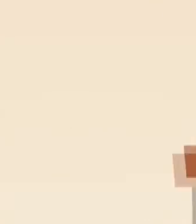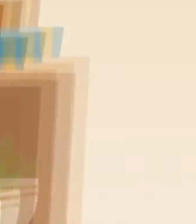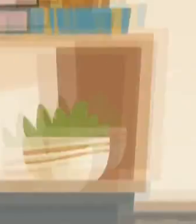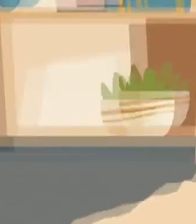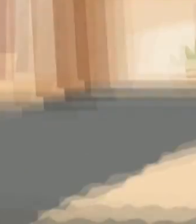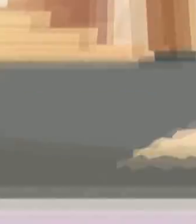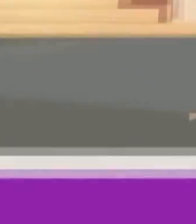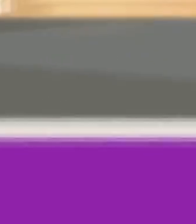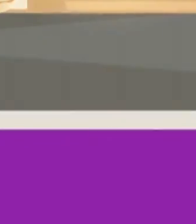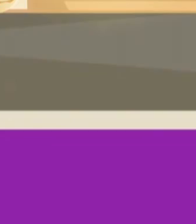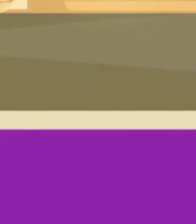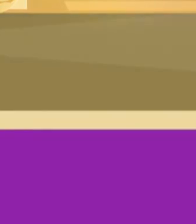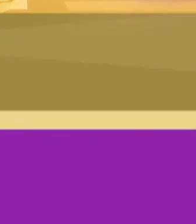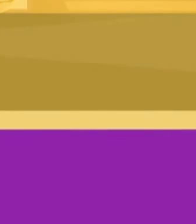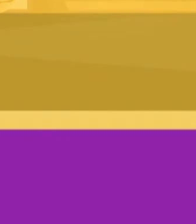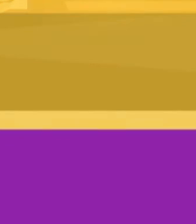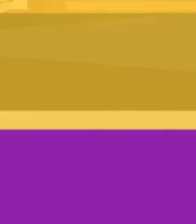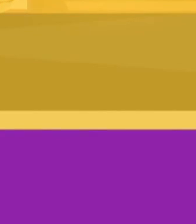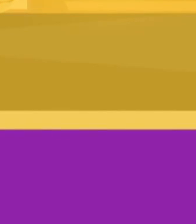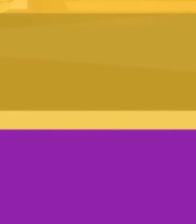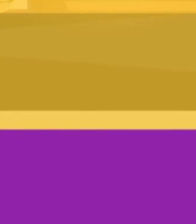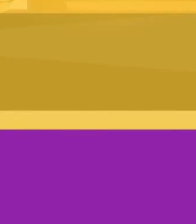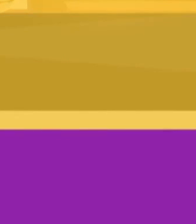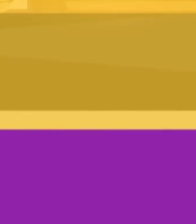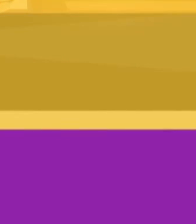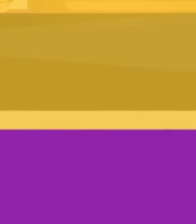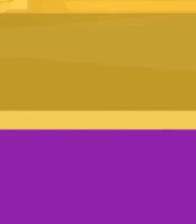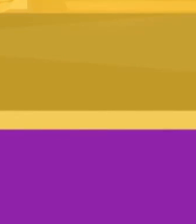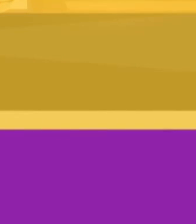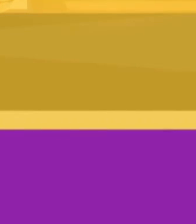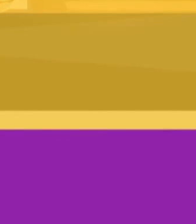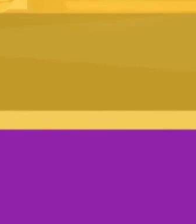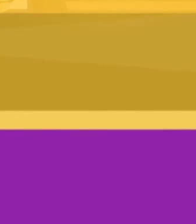следует... Телеурок Редактор субтитров А.Семкин.Егорова Редактор субтитров